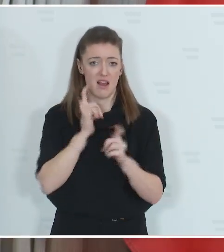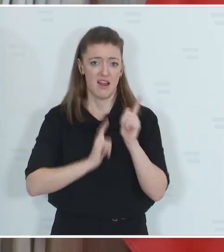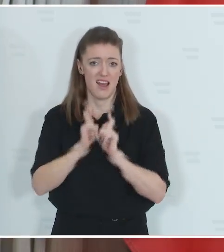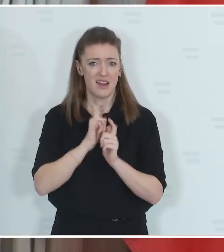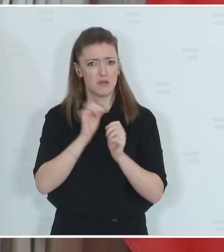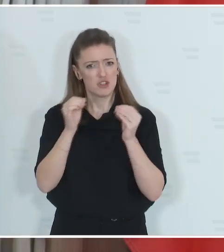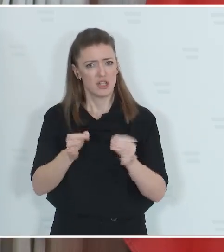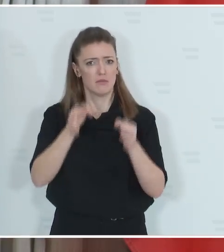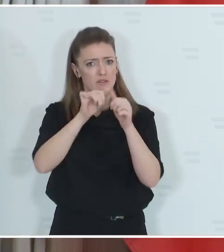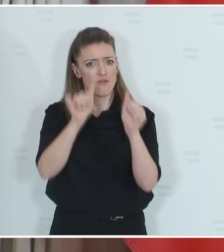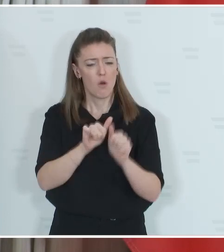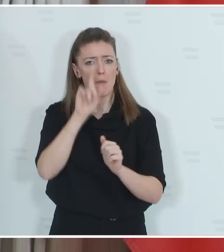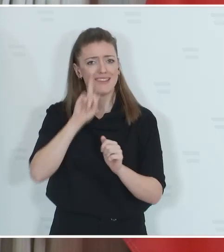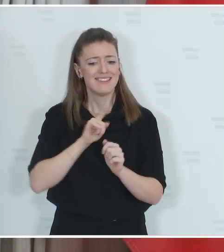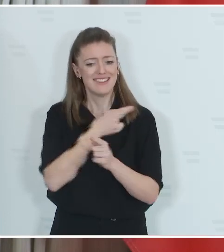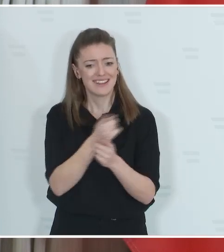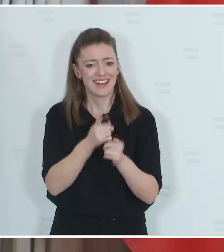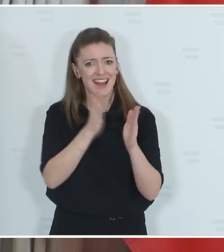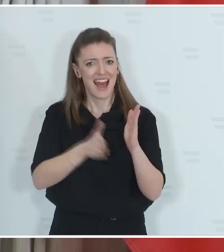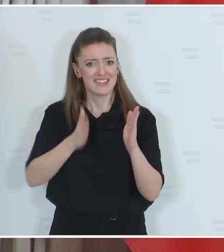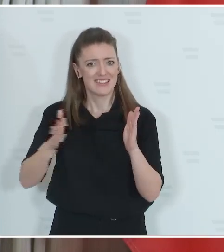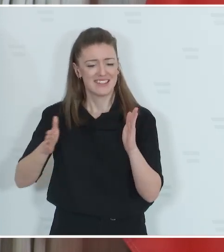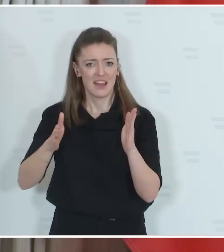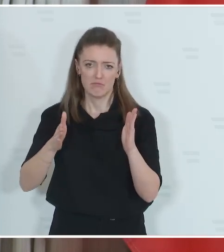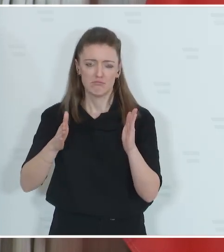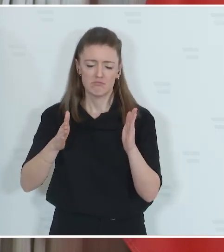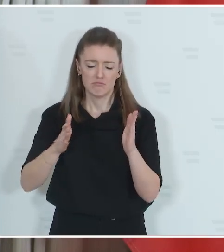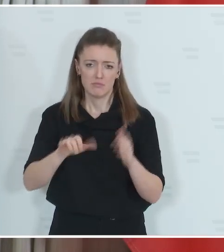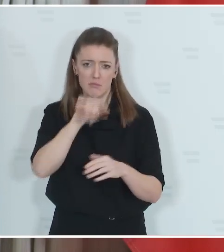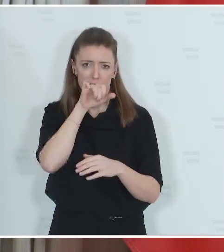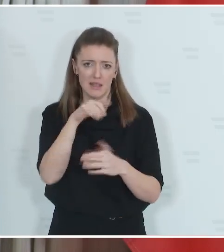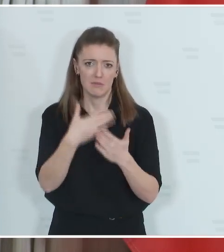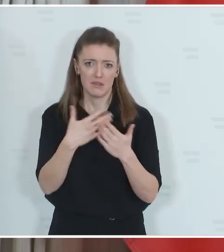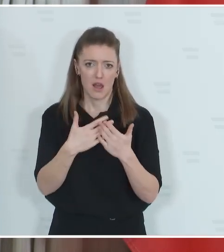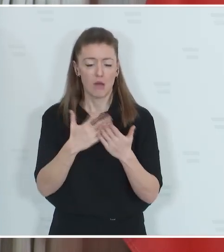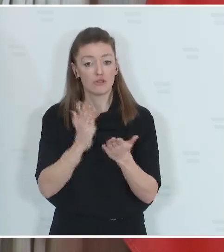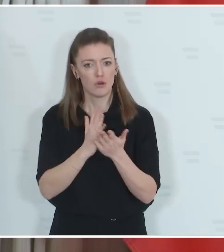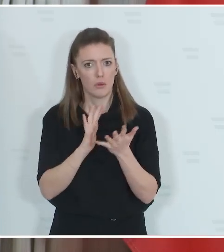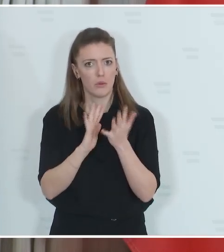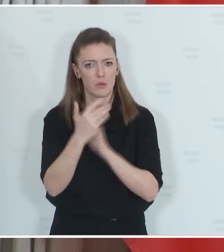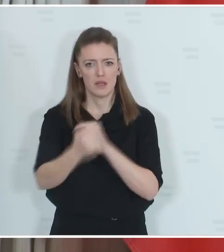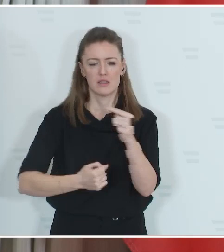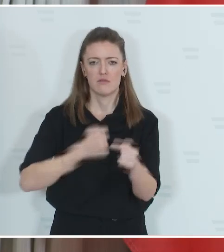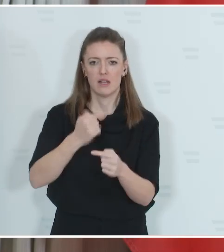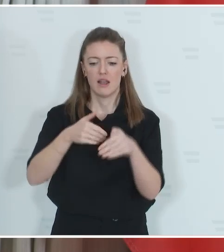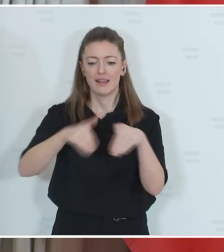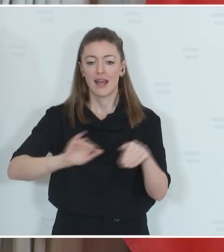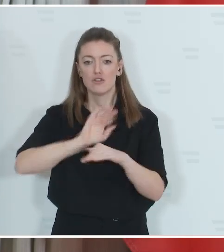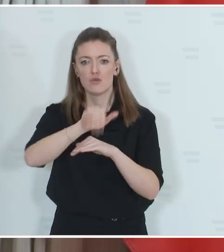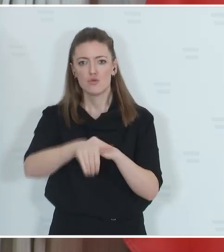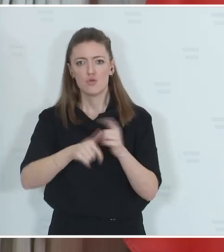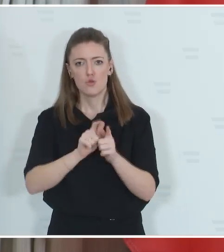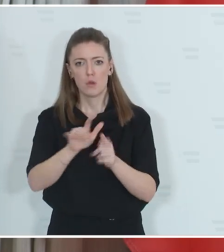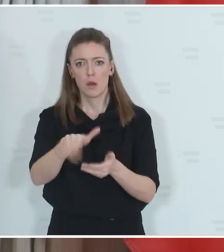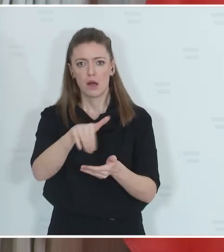unter Anführungszeichen, hat sich da ein veritabler, illegaler Handel entwickelt, grenzüberschreitend immer wieder auf